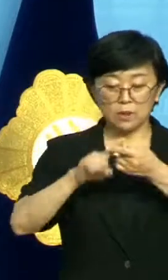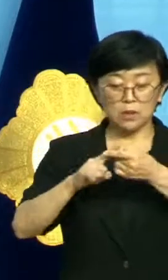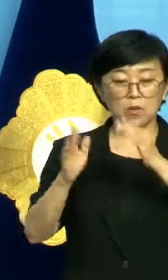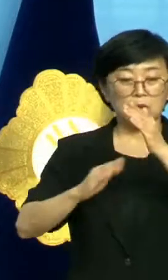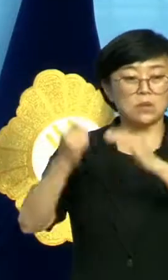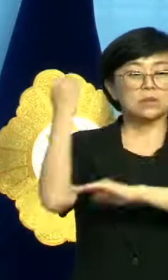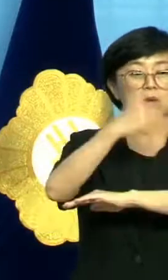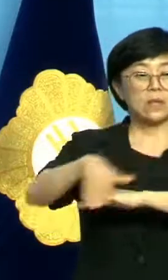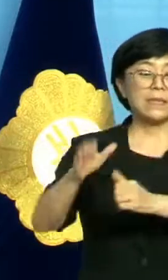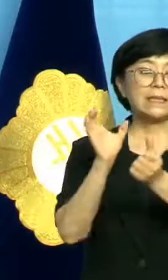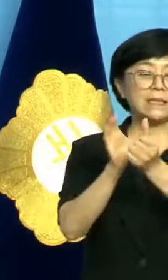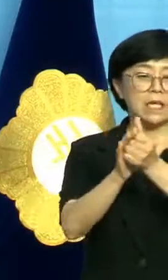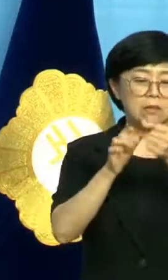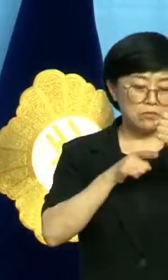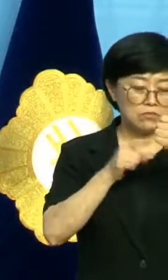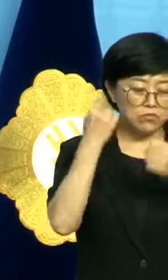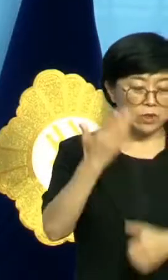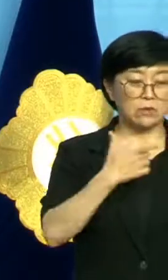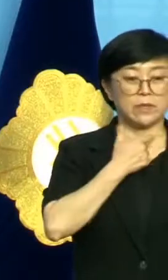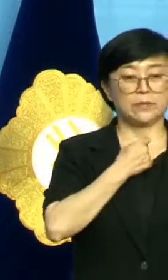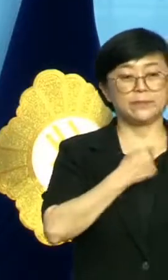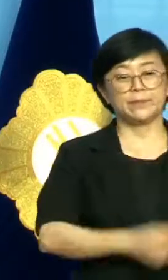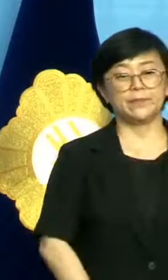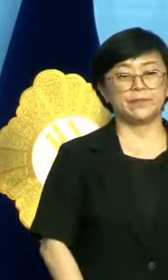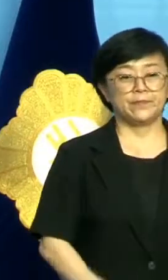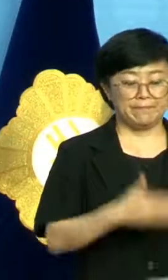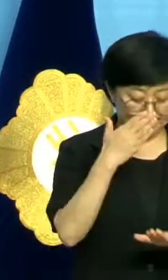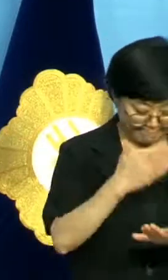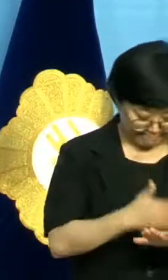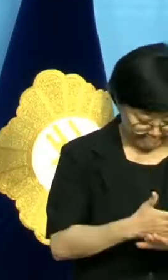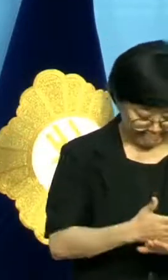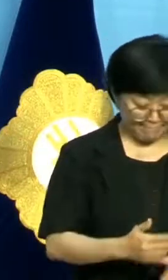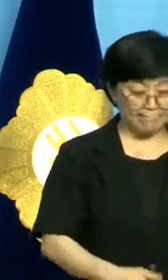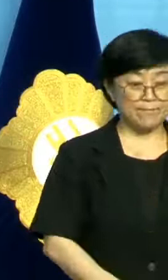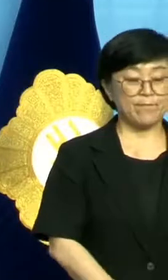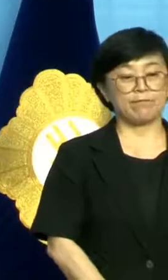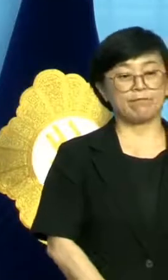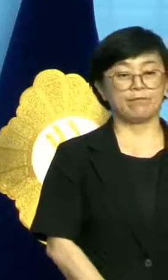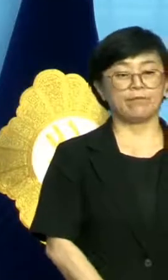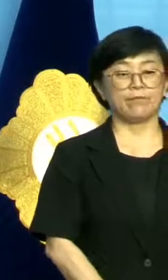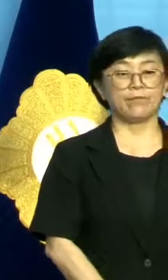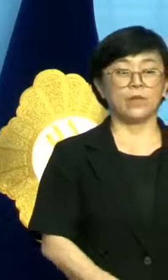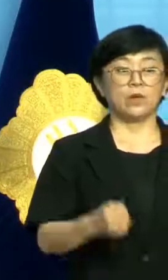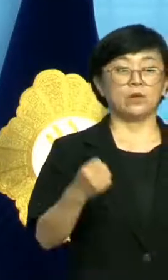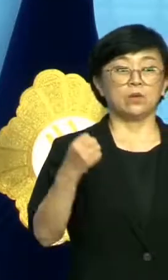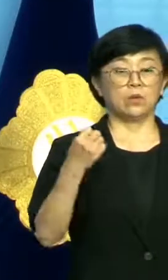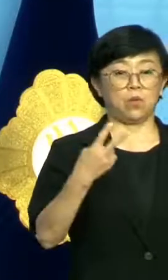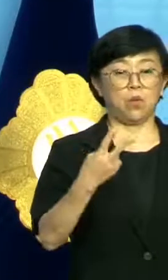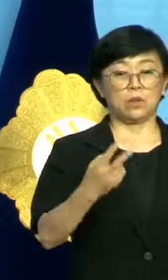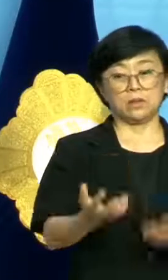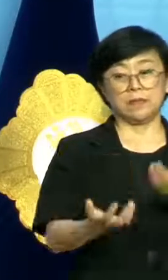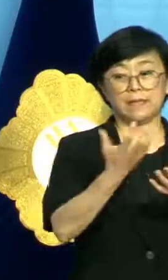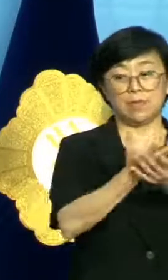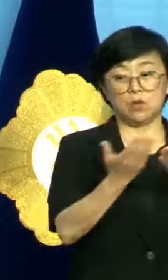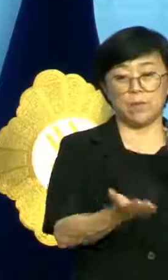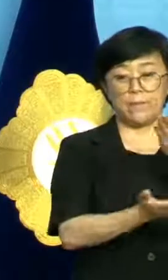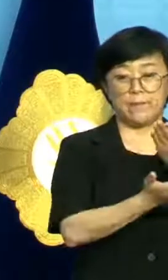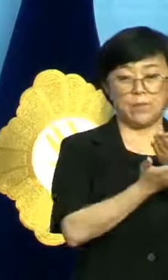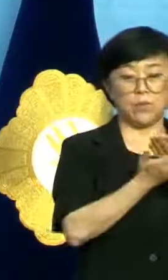설계에도 책임을 묻길 촉구한다. 감사합니다. 별첨자로를 참고해주시면 감사하겠습니다.